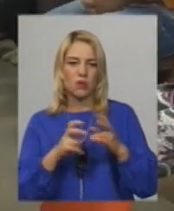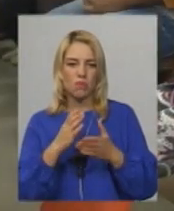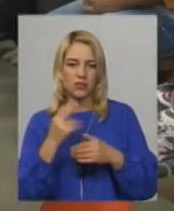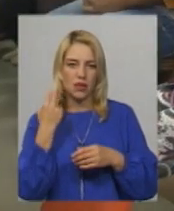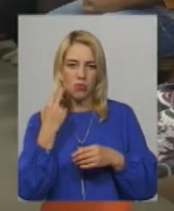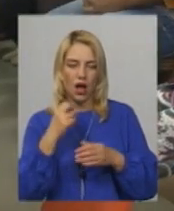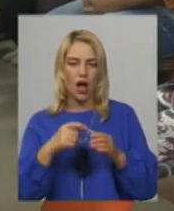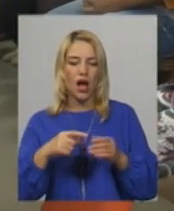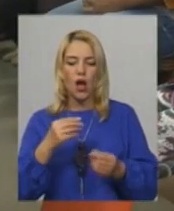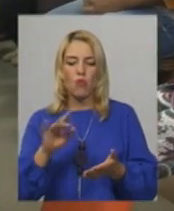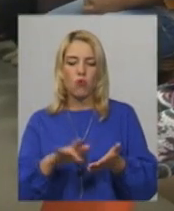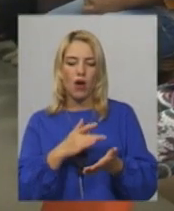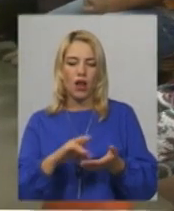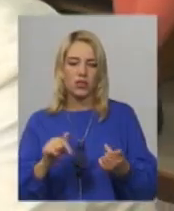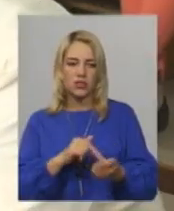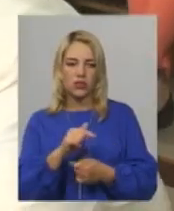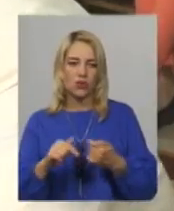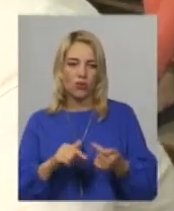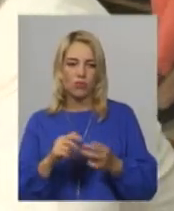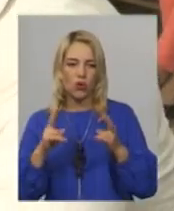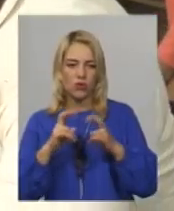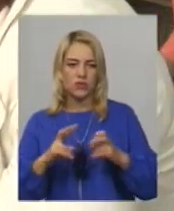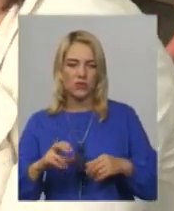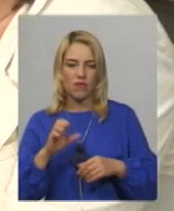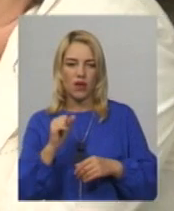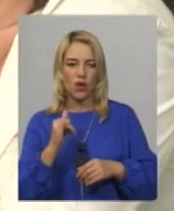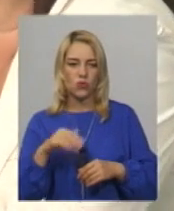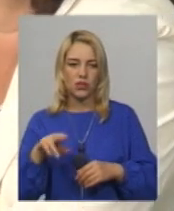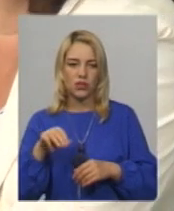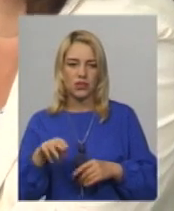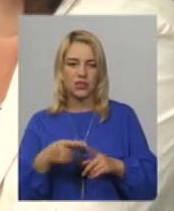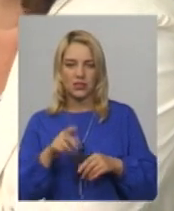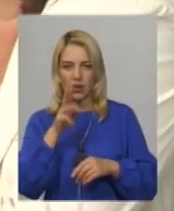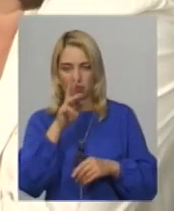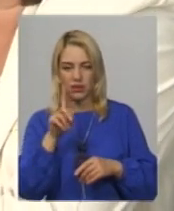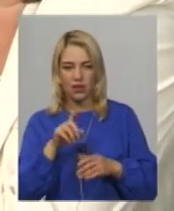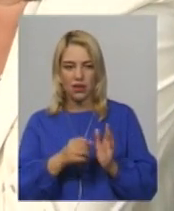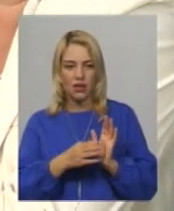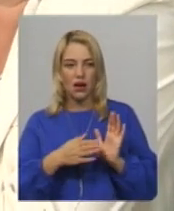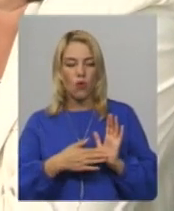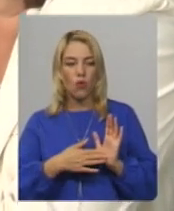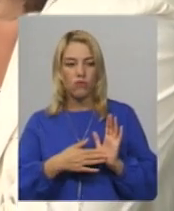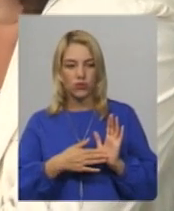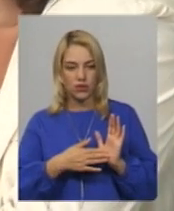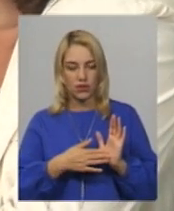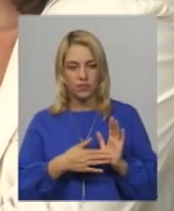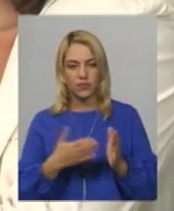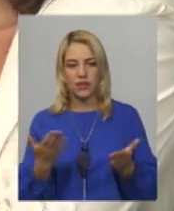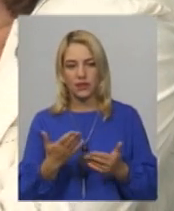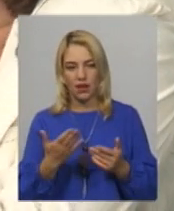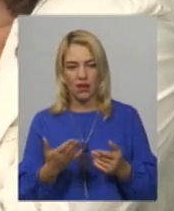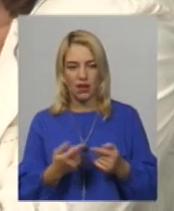бухгалтерський облік проаналізував аудит. Та заробітна плата, яка нараховується і яка